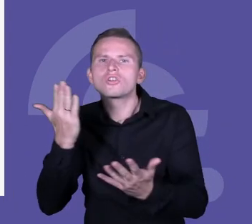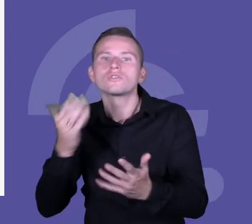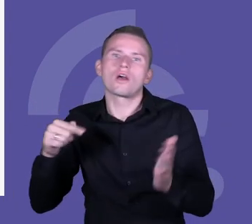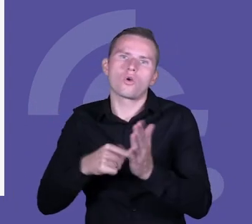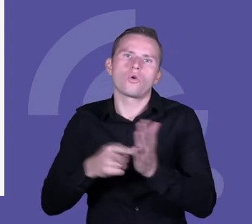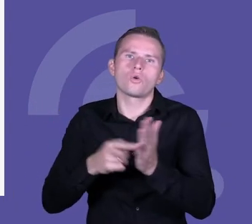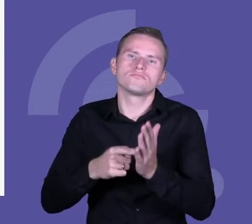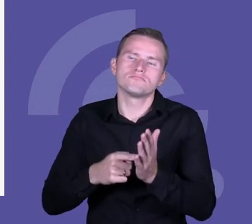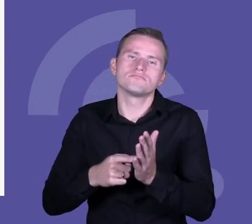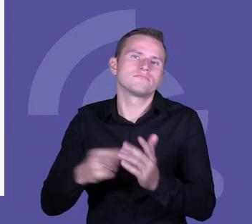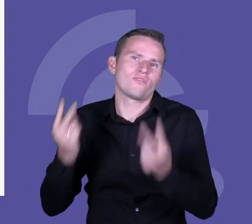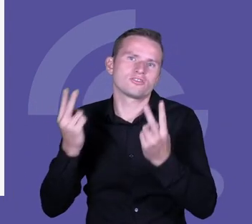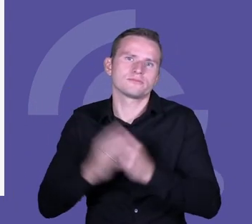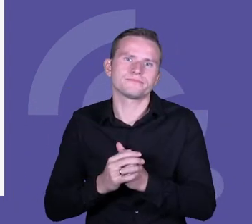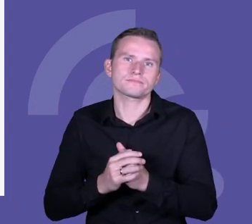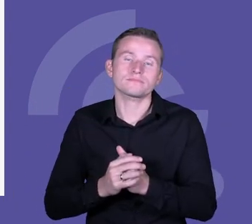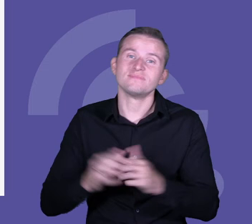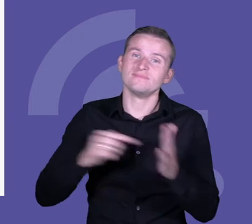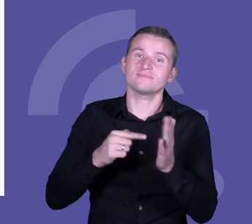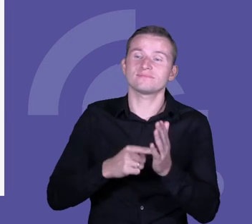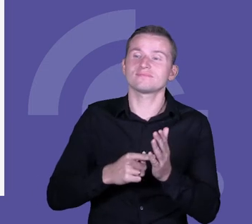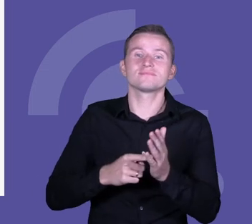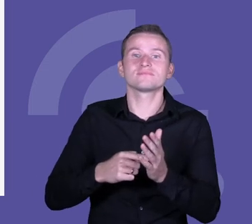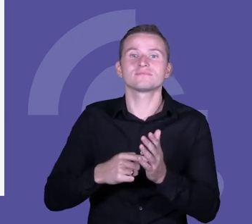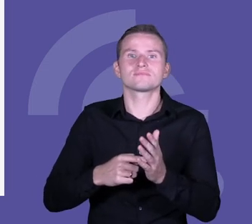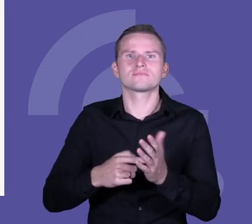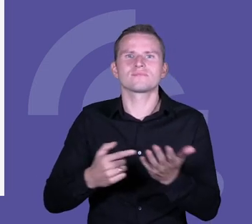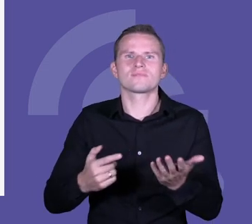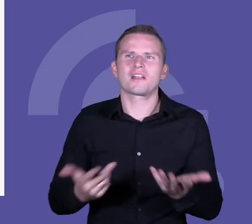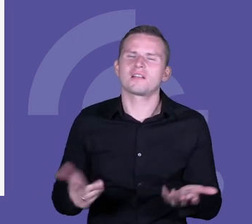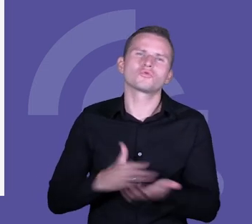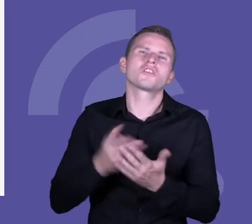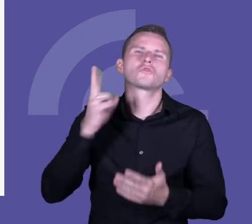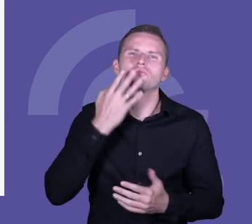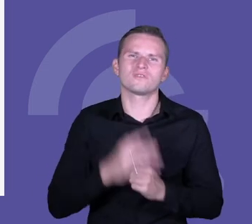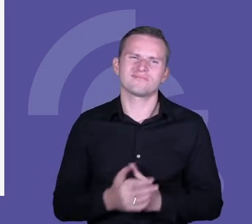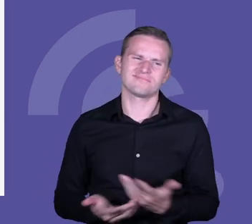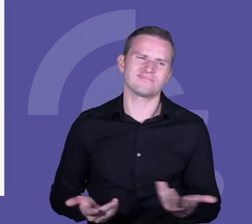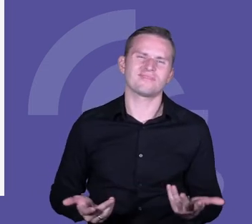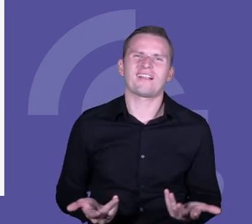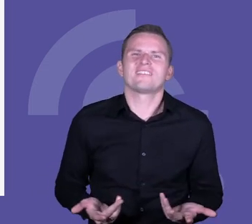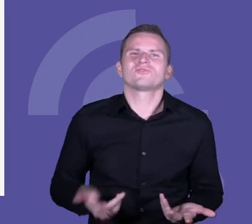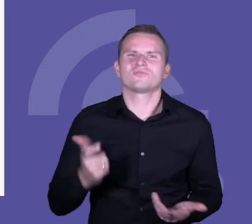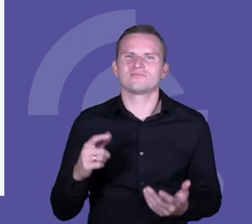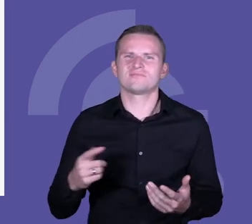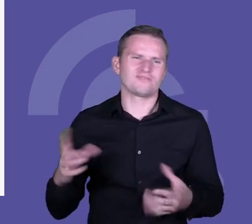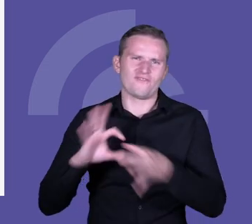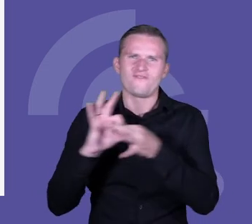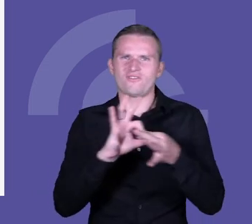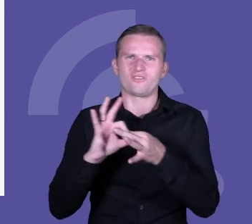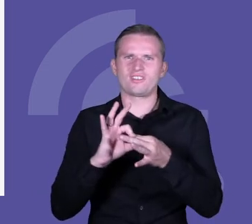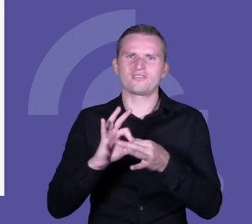połączone, że nie można tego pomijać i to niby nie jest temat, bo ktoś powie, a co to ma wspólnego, bo ktoś powie, to przecież się nie wiąże z